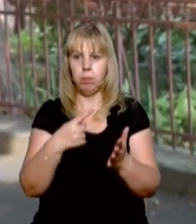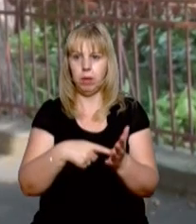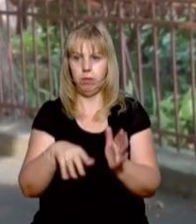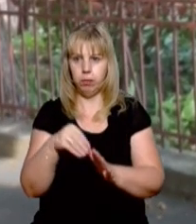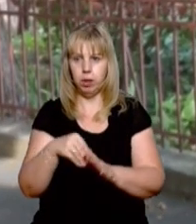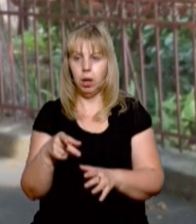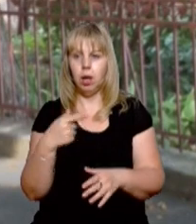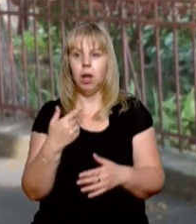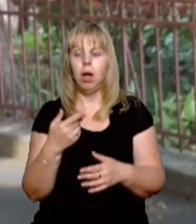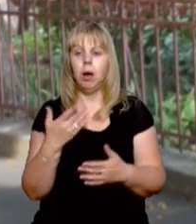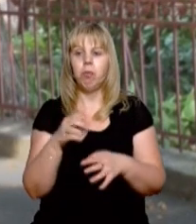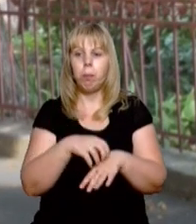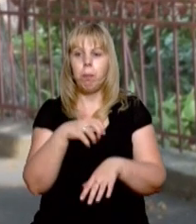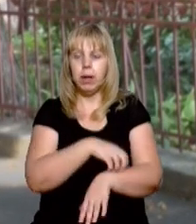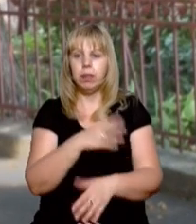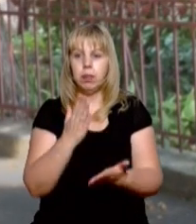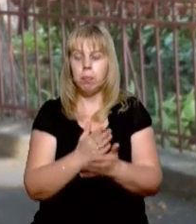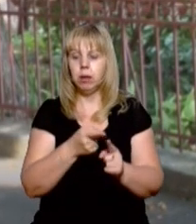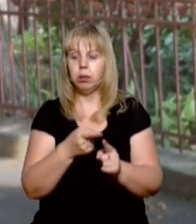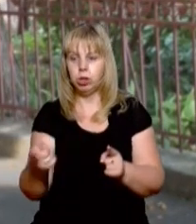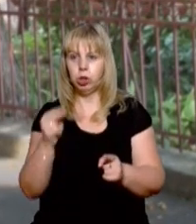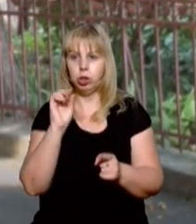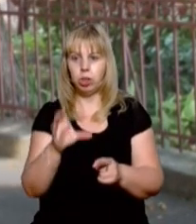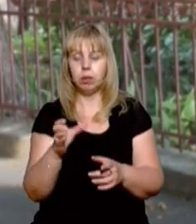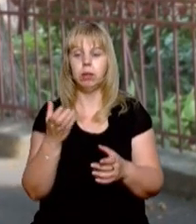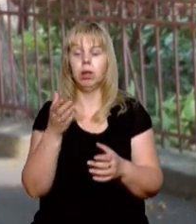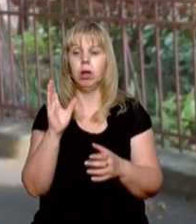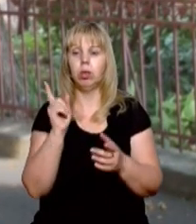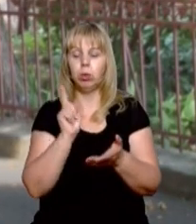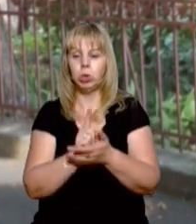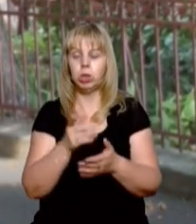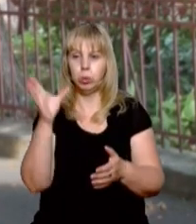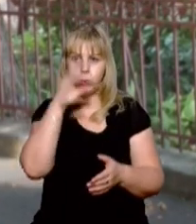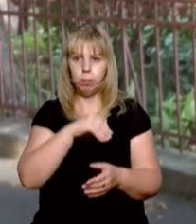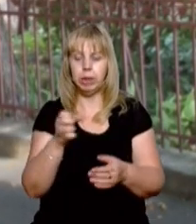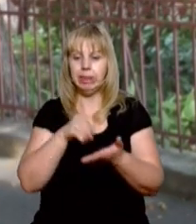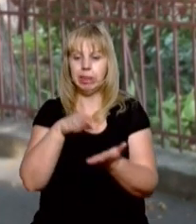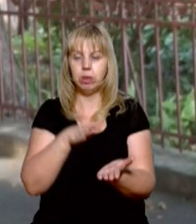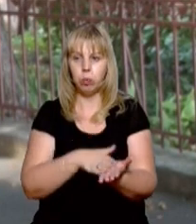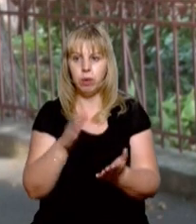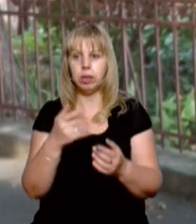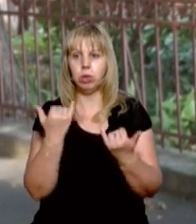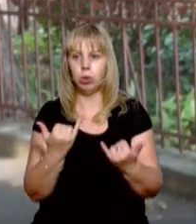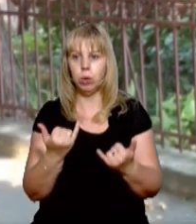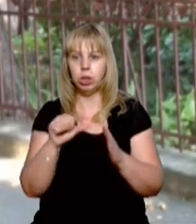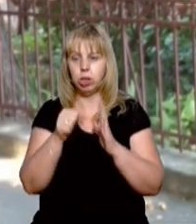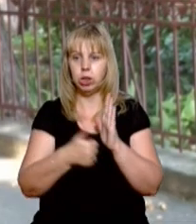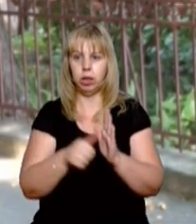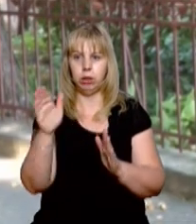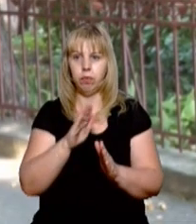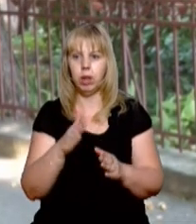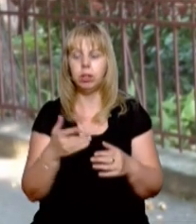Політичні партії мають певний проміжок часу, за який вони мають встигнути зареєструватися. Сьогодні в нас 16